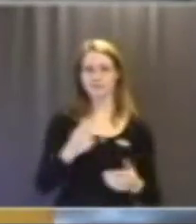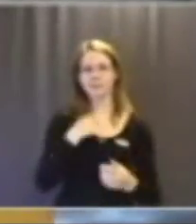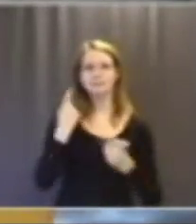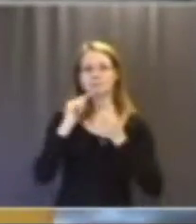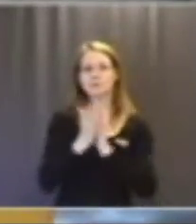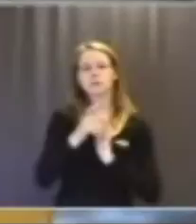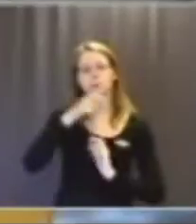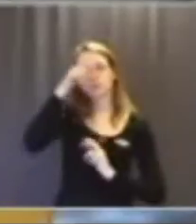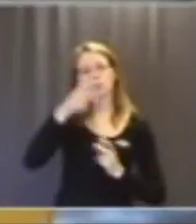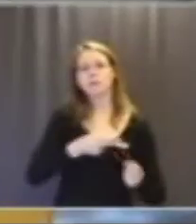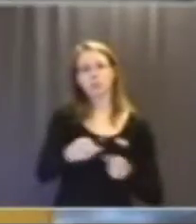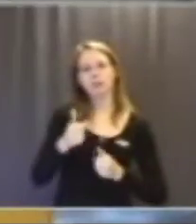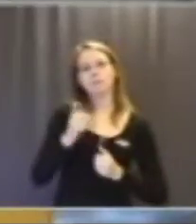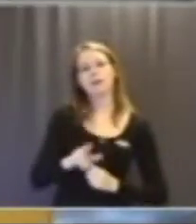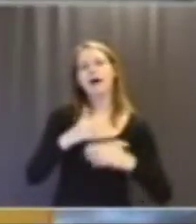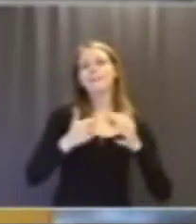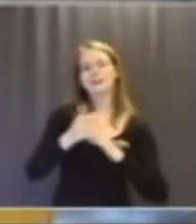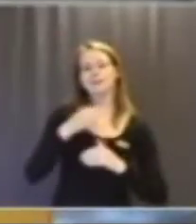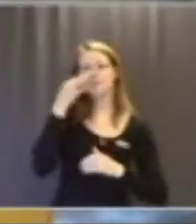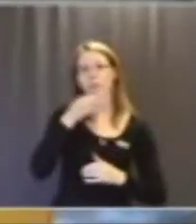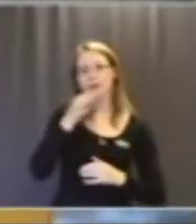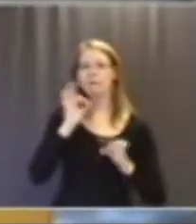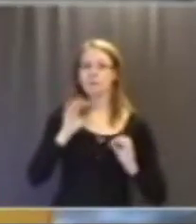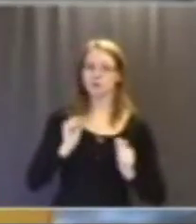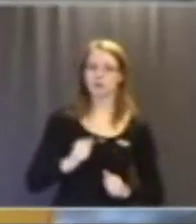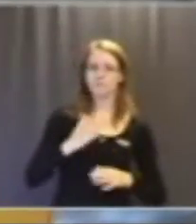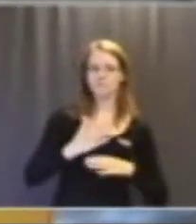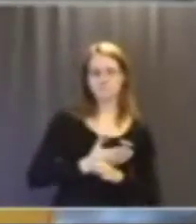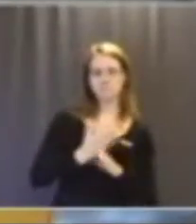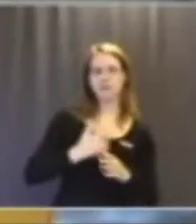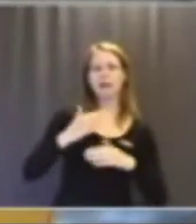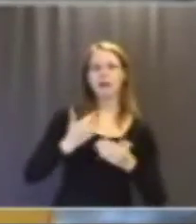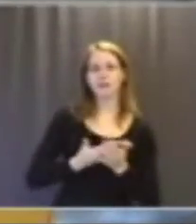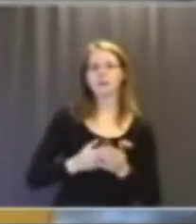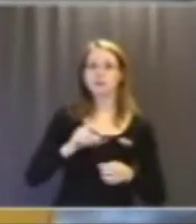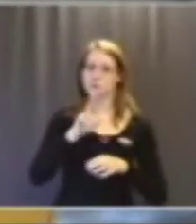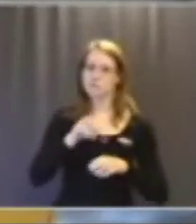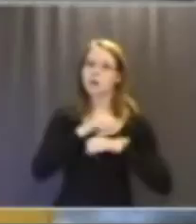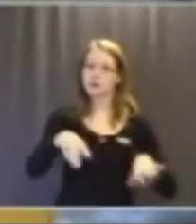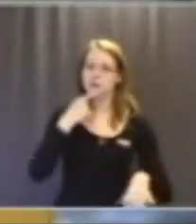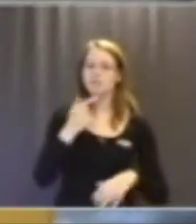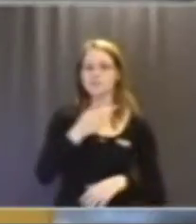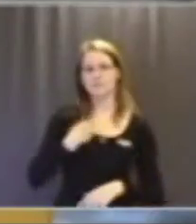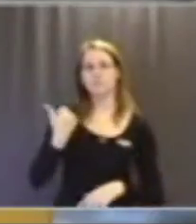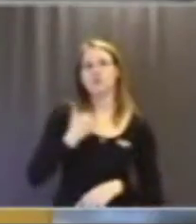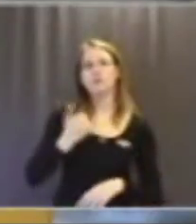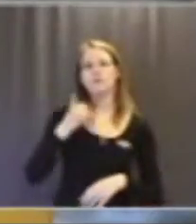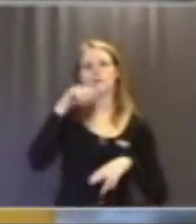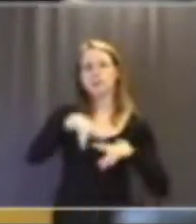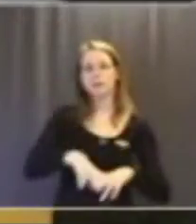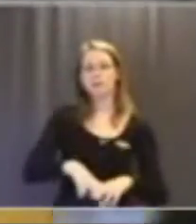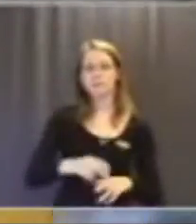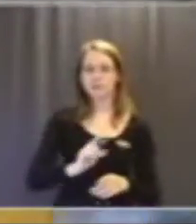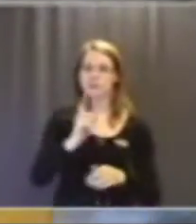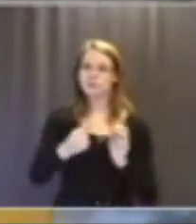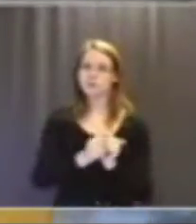socialdemokratin, det är en hanteringsfråga hur ärendet har berett. Det finns en bred majoritet för att det behövs en flygplats. Nästa bit som du sa